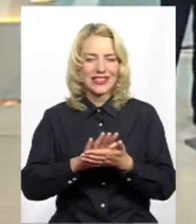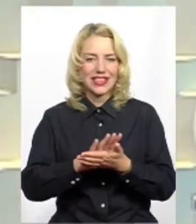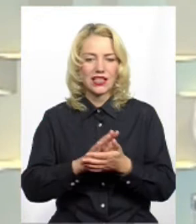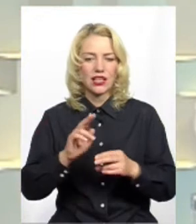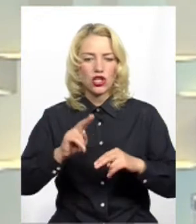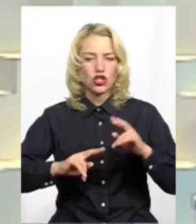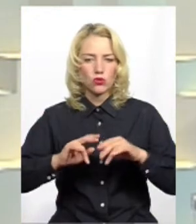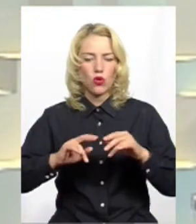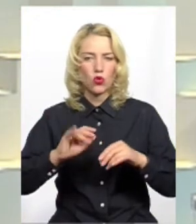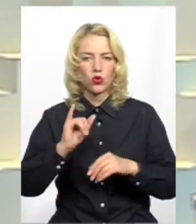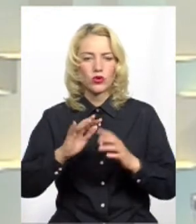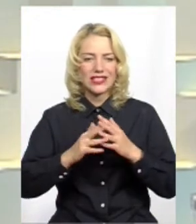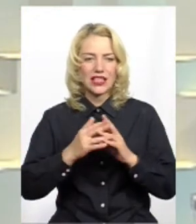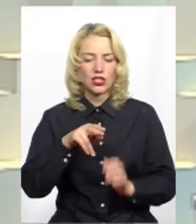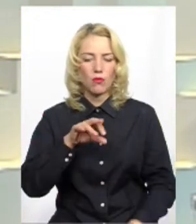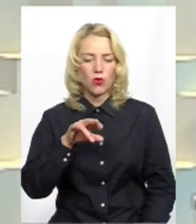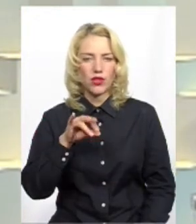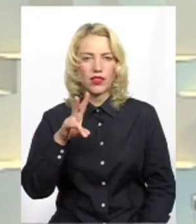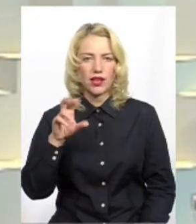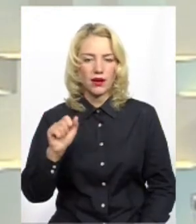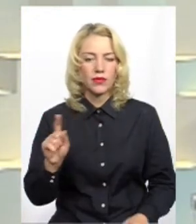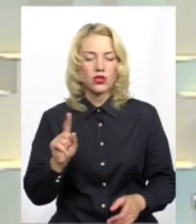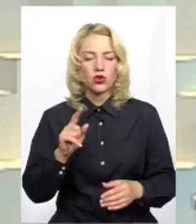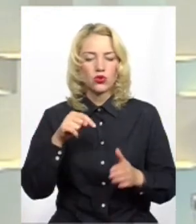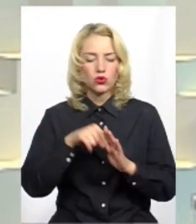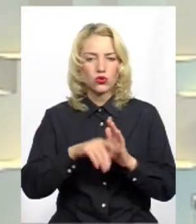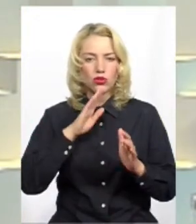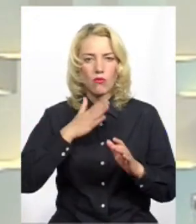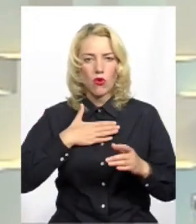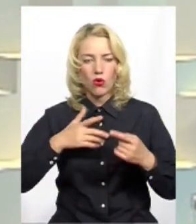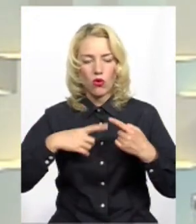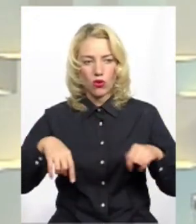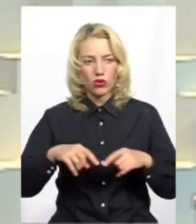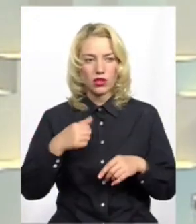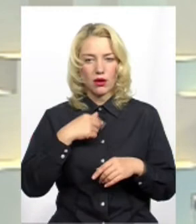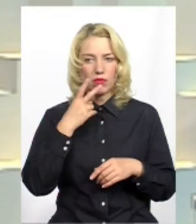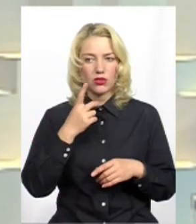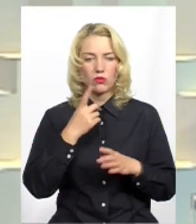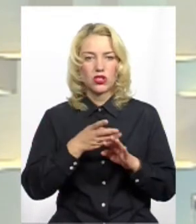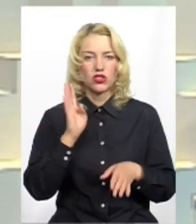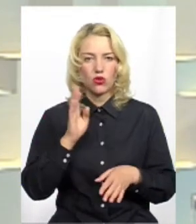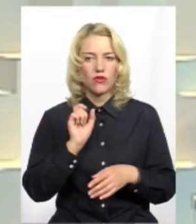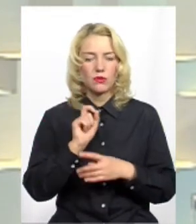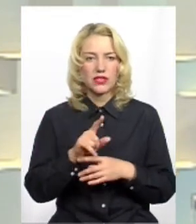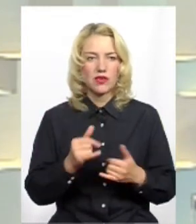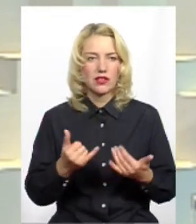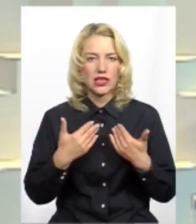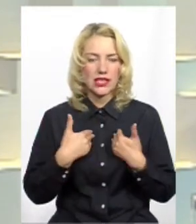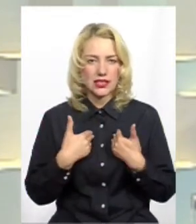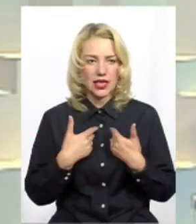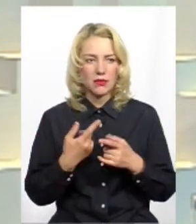Те саме, так само те, що стосується мого округу, я бачу першочерговим завданням для себе, це